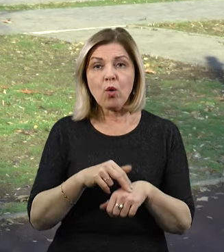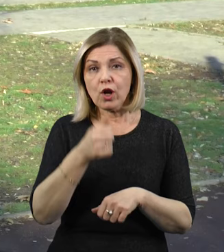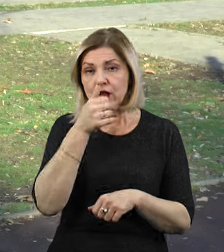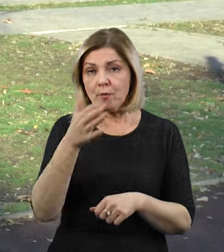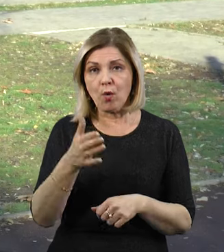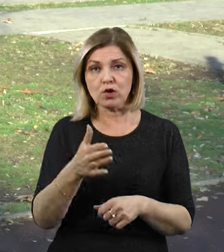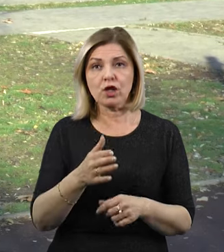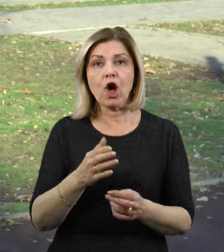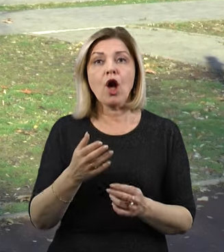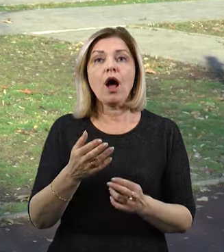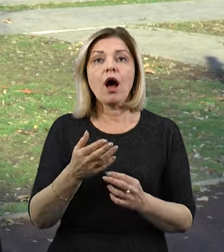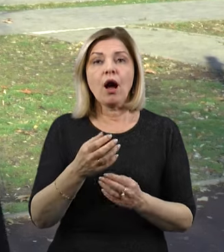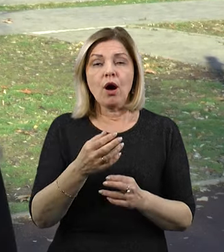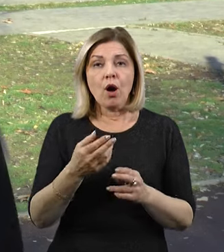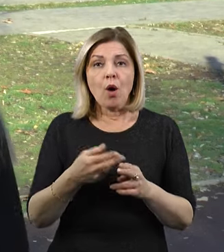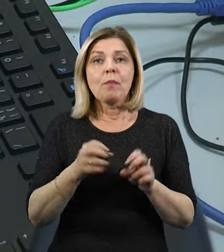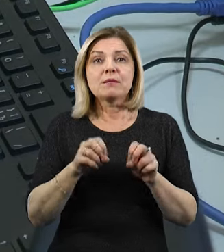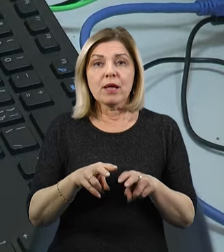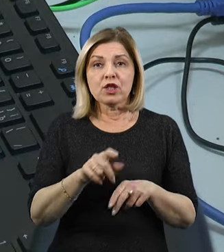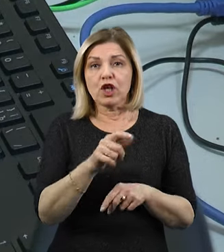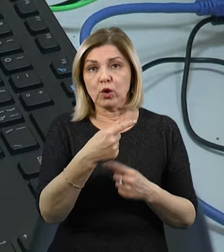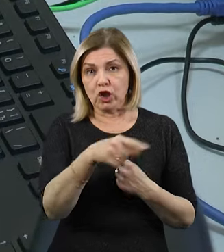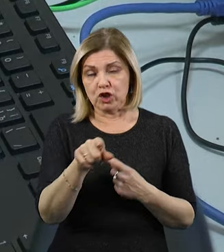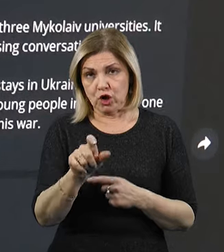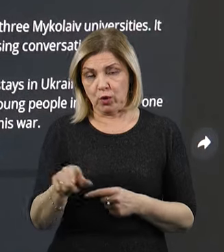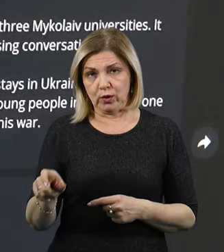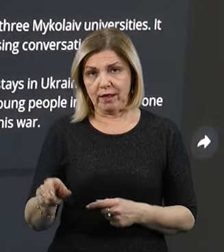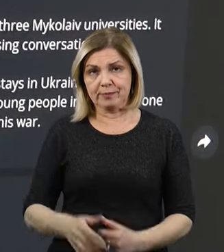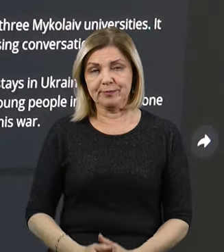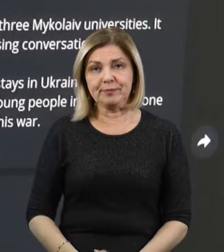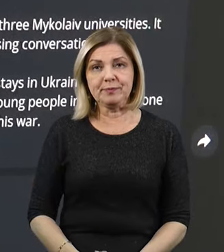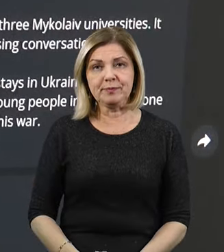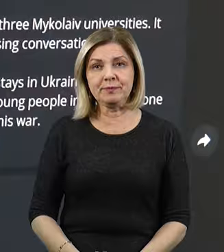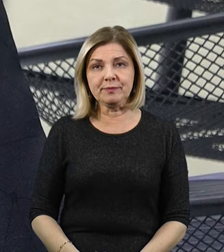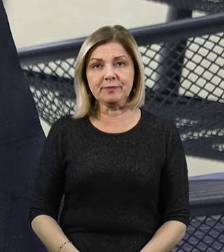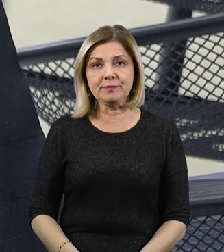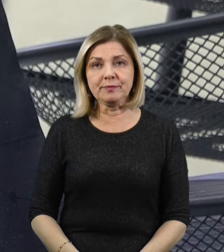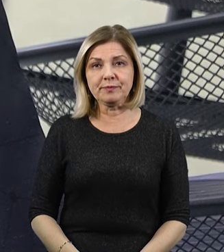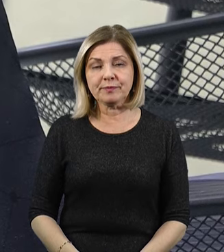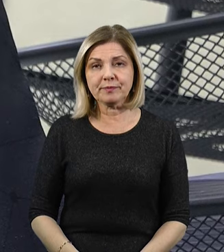можливості обезпечити інших людей від таких ситуацій. Федір Бондар, Суспільне новини, Миколаїв.